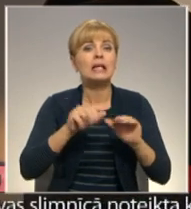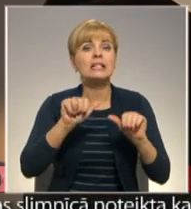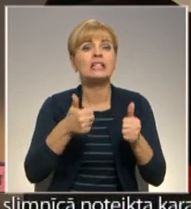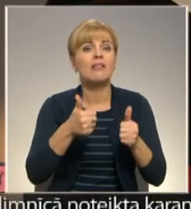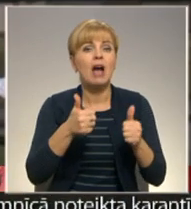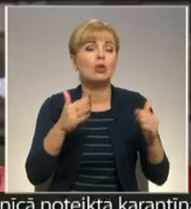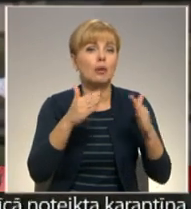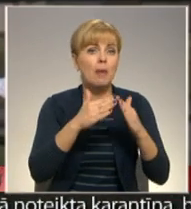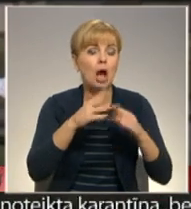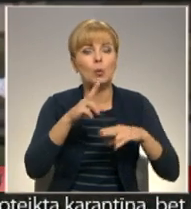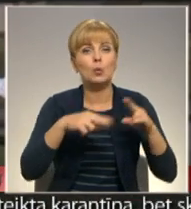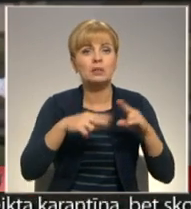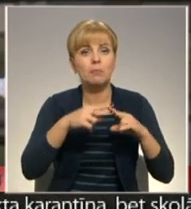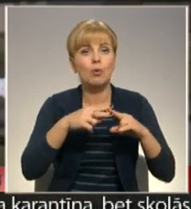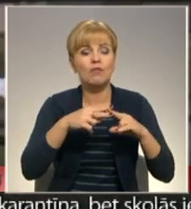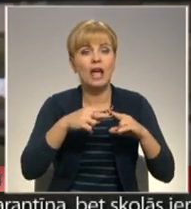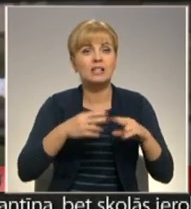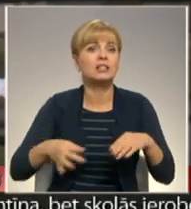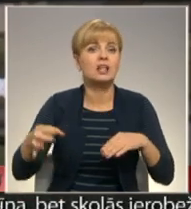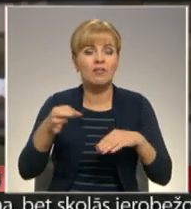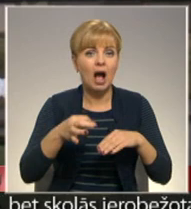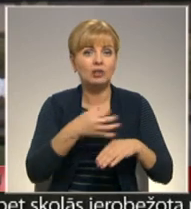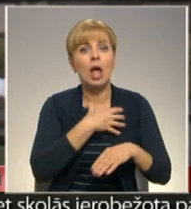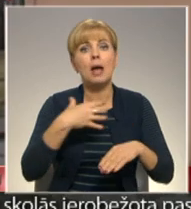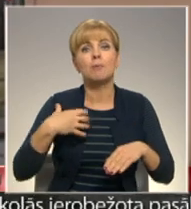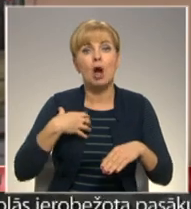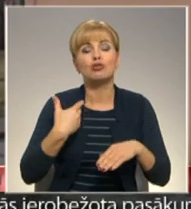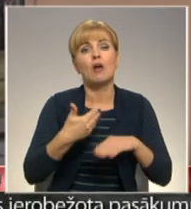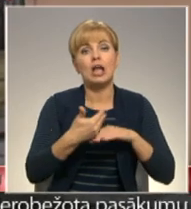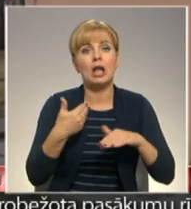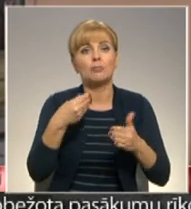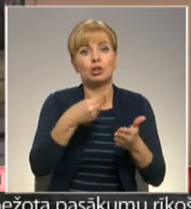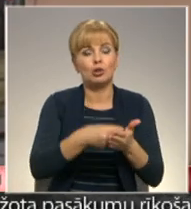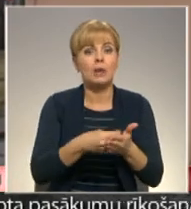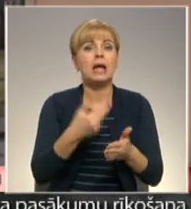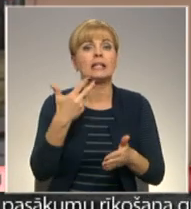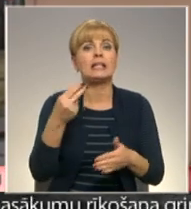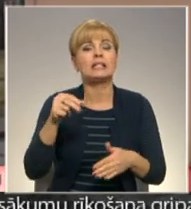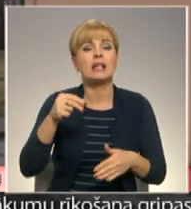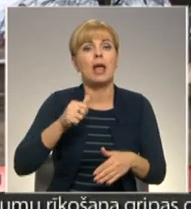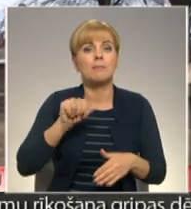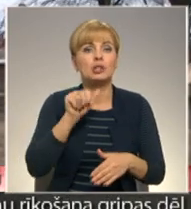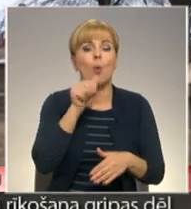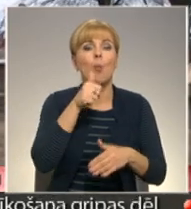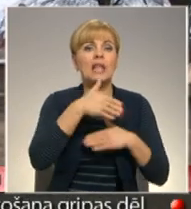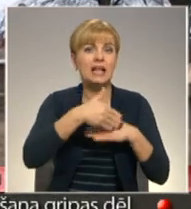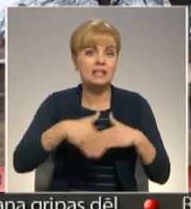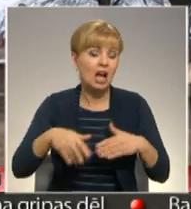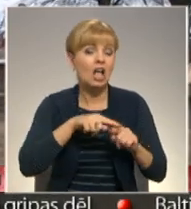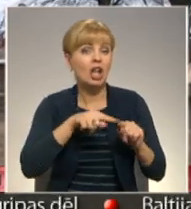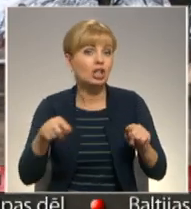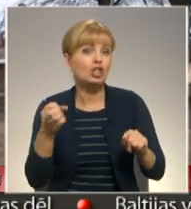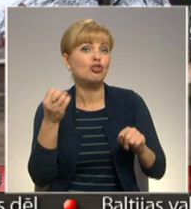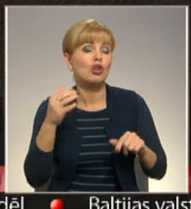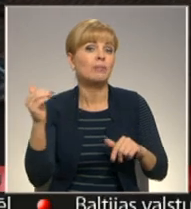kas uzbūvēs veselu kvartālu Ventspilī. Pašvaldība jau laicīgi iegādājusies trīs zemes īpašumas – ūdensielā un šobrīd līdz 14.